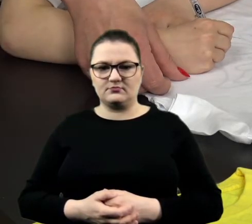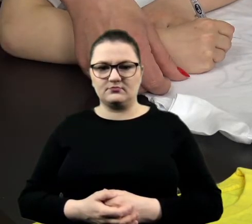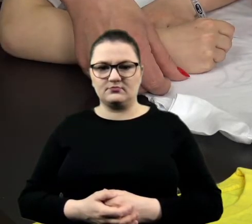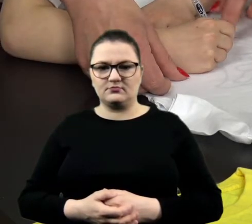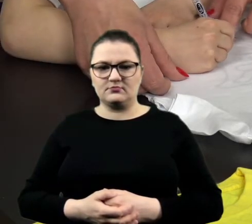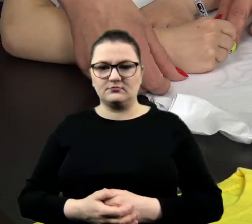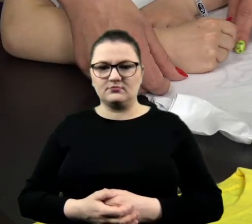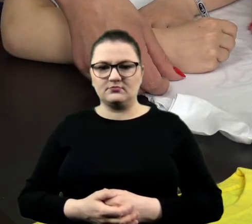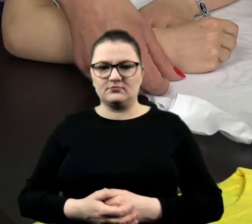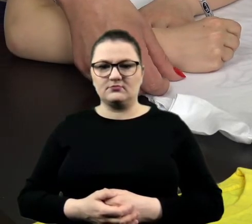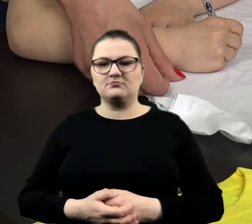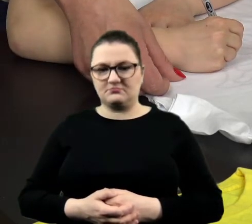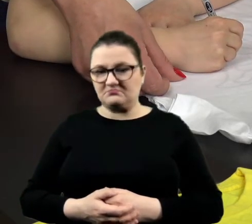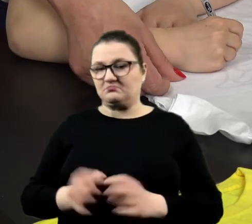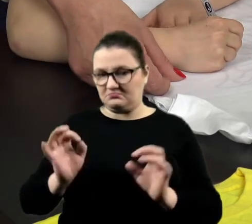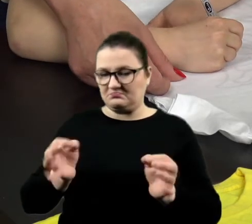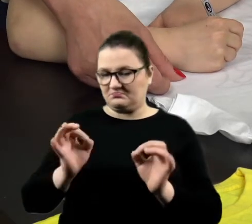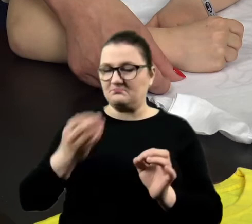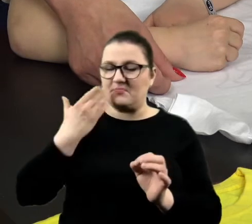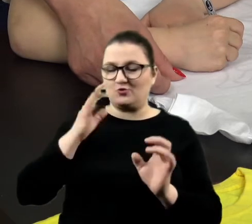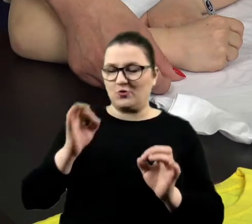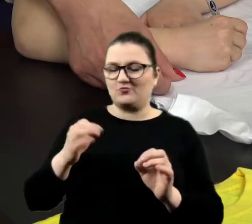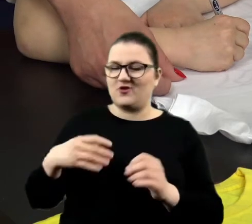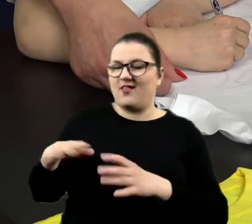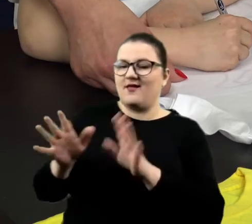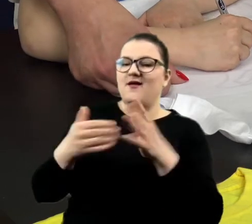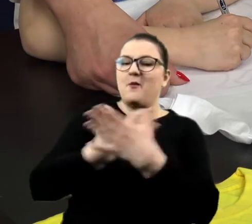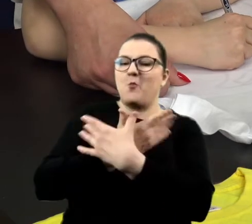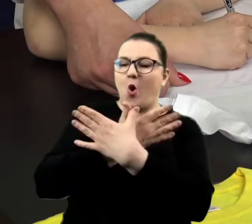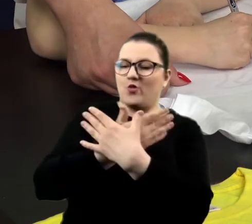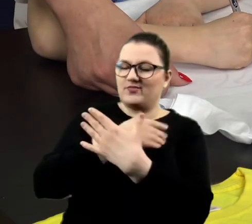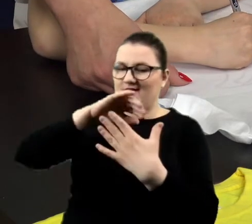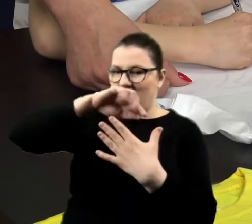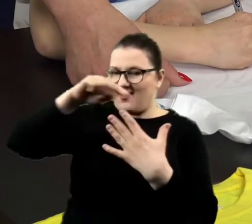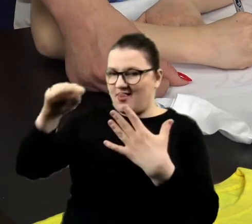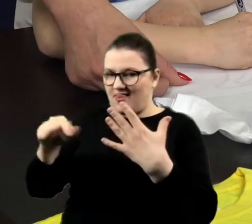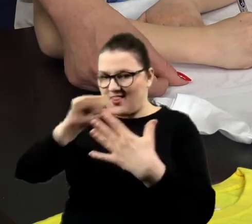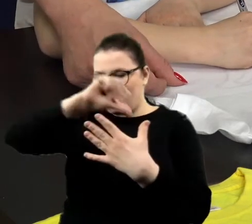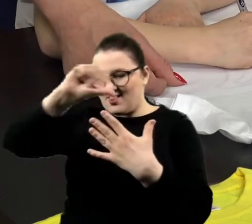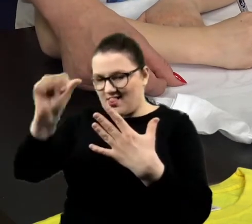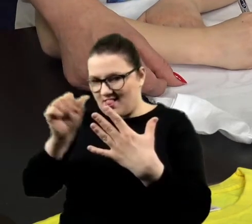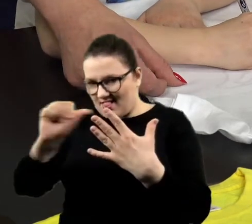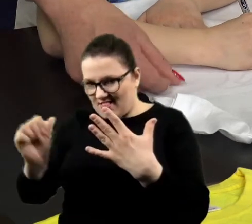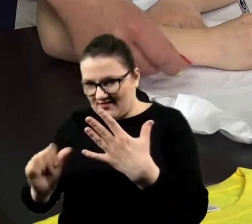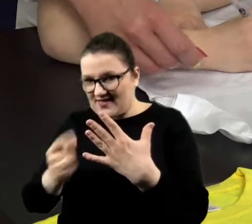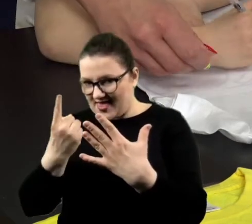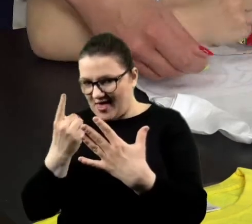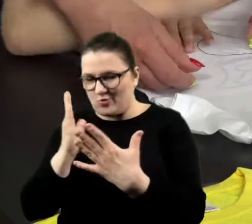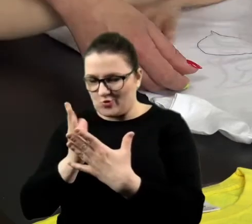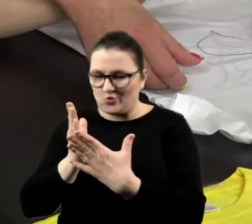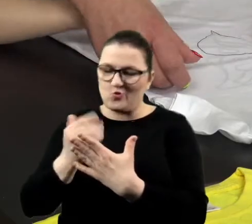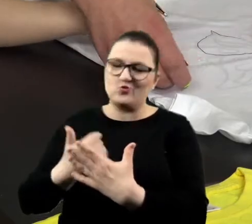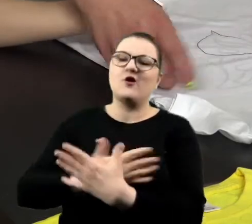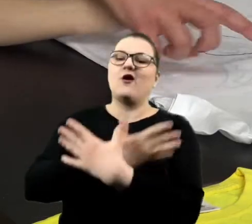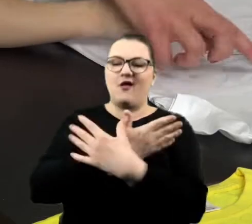Bardzo dobrze. Już słuchajcie, jedno skrzydełko motylek prawie ma, potem jeszcze będzie miał wzory, no i resztę skrzydełek.